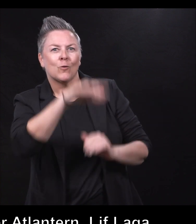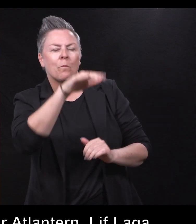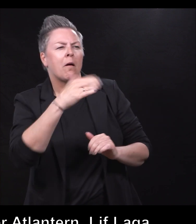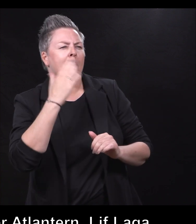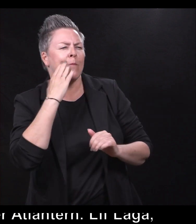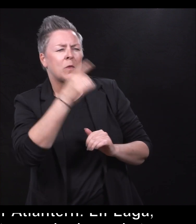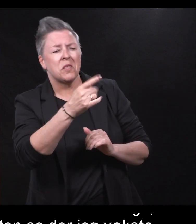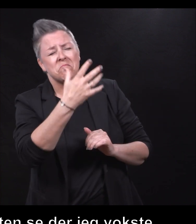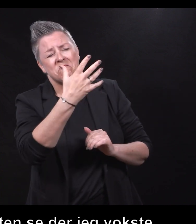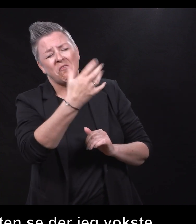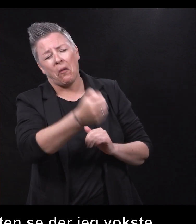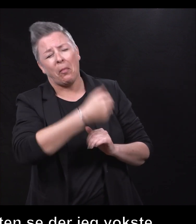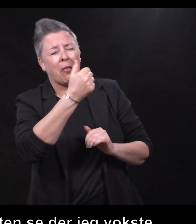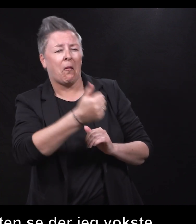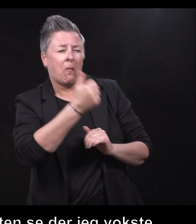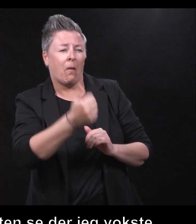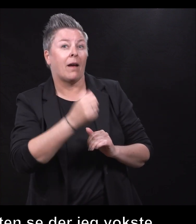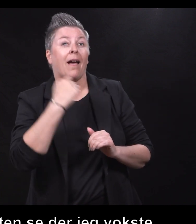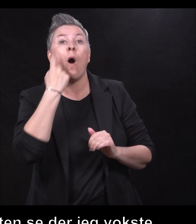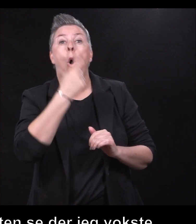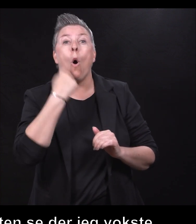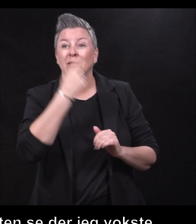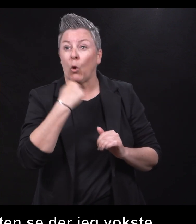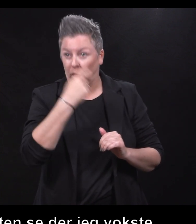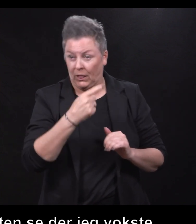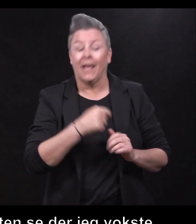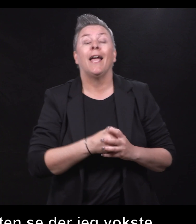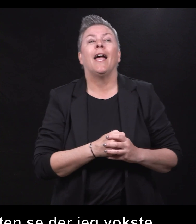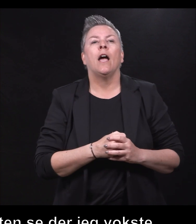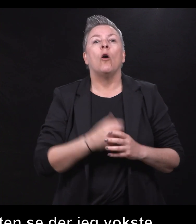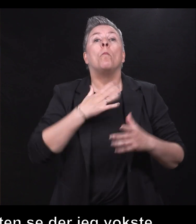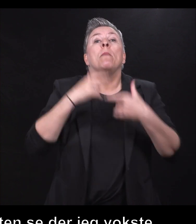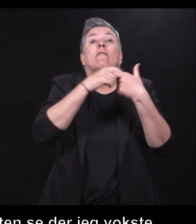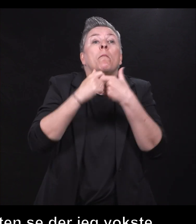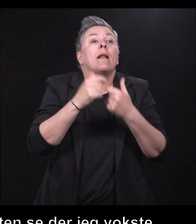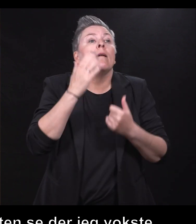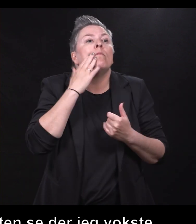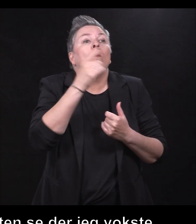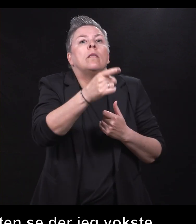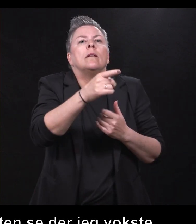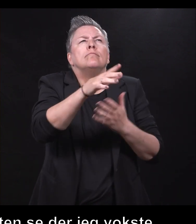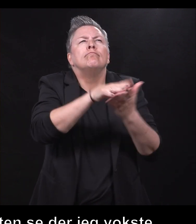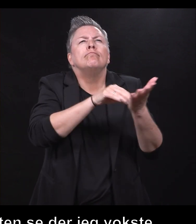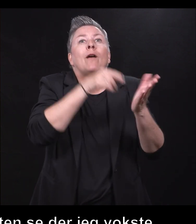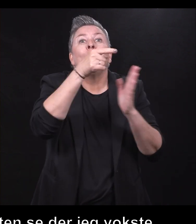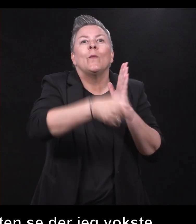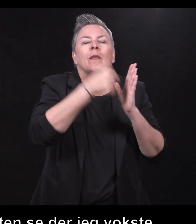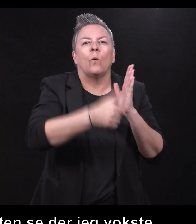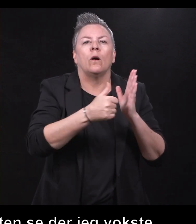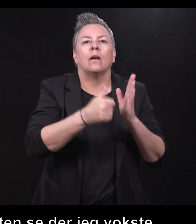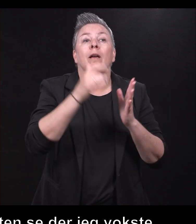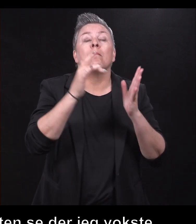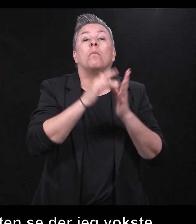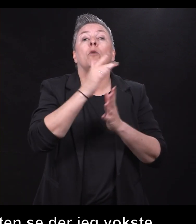50 år, Åsmund, og familien min har bodd i 100 år, i bydel Stovner på